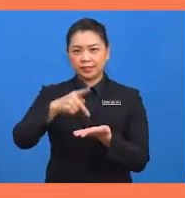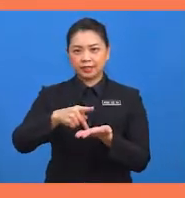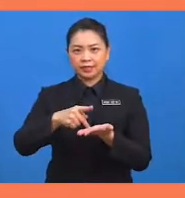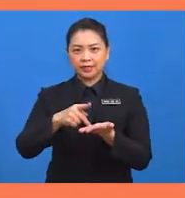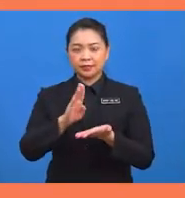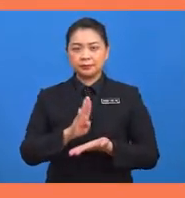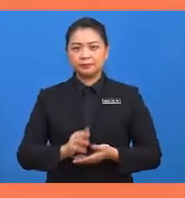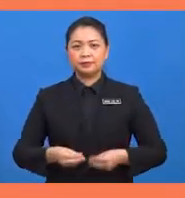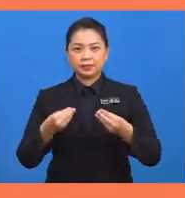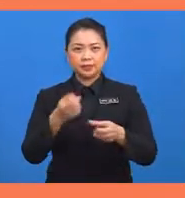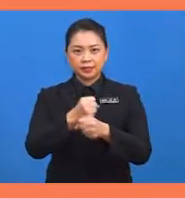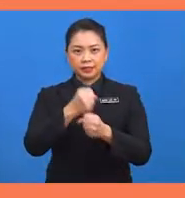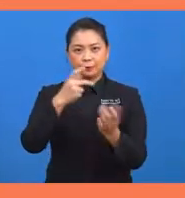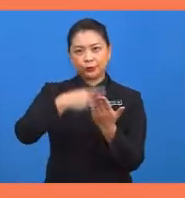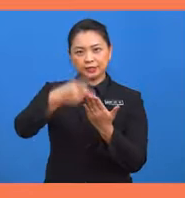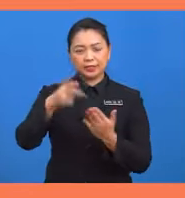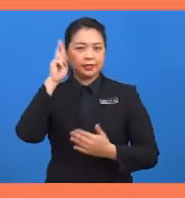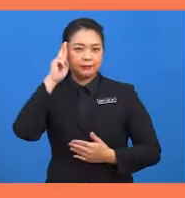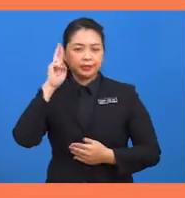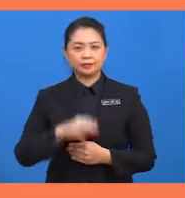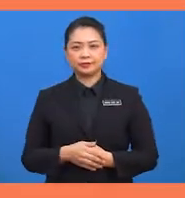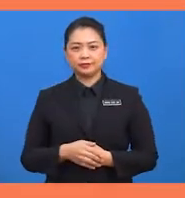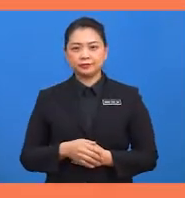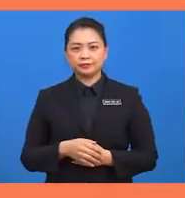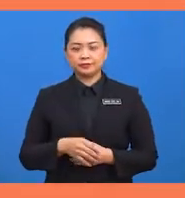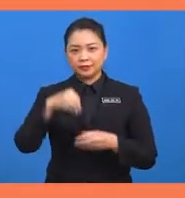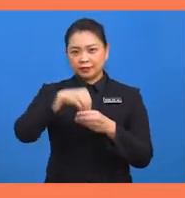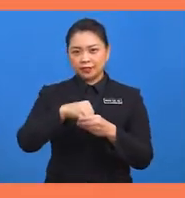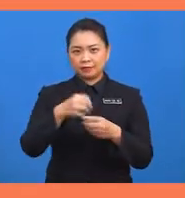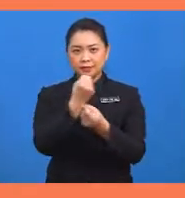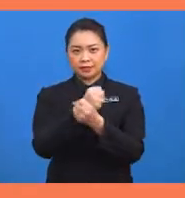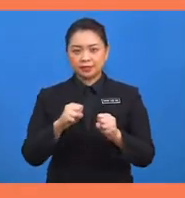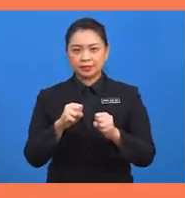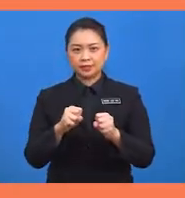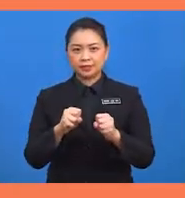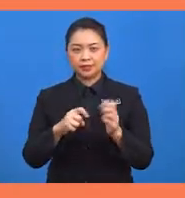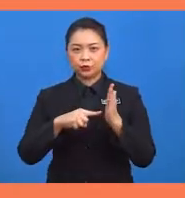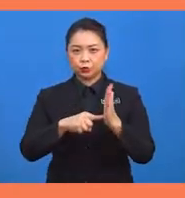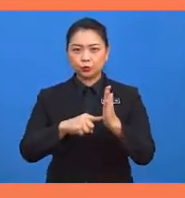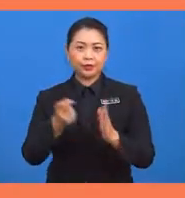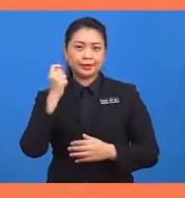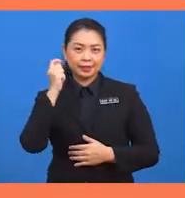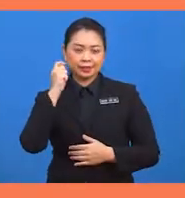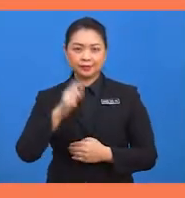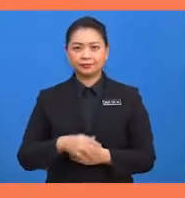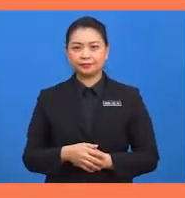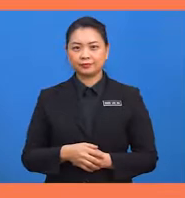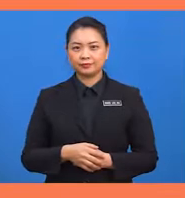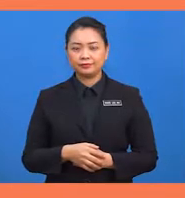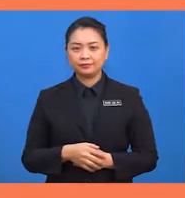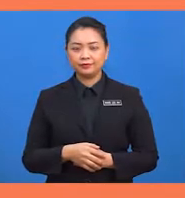bagi kerja projeknya. Jalan penyelesaian yang ditunjukkan sebentar tadi